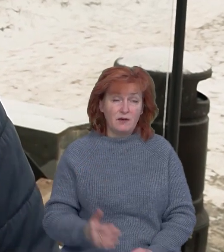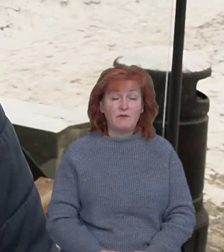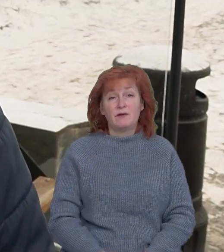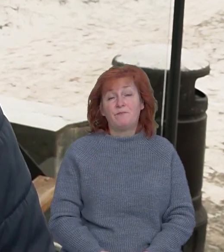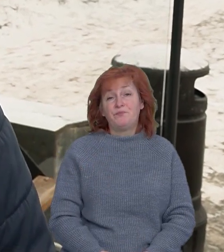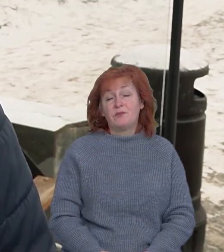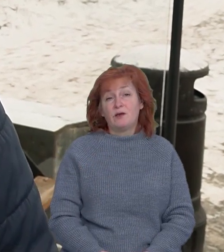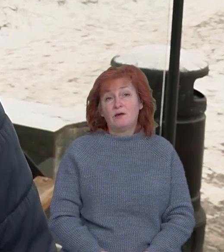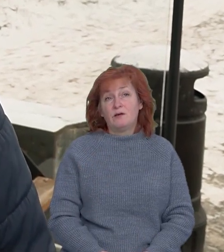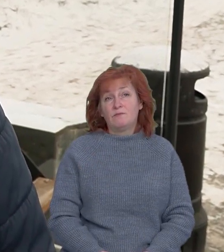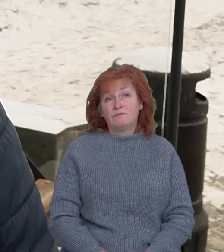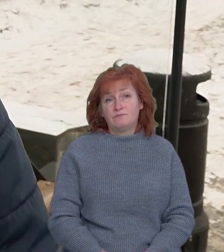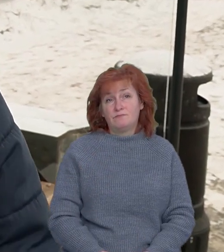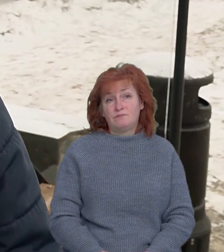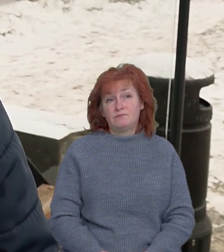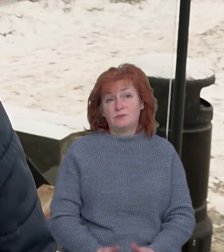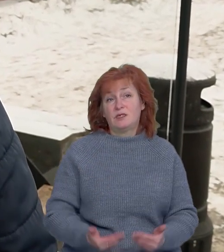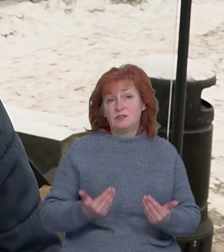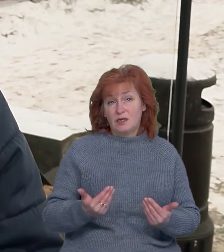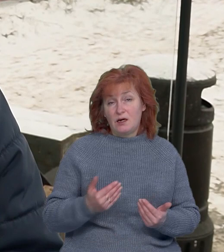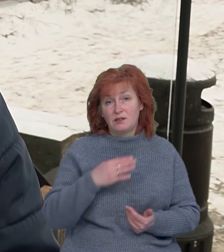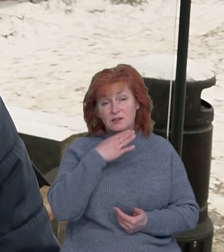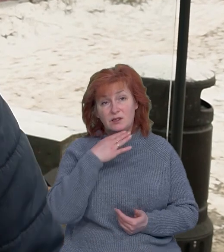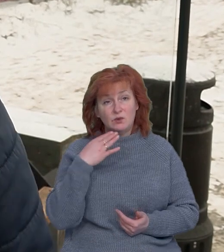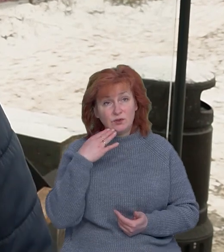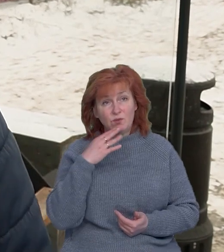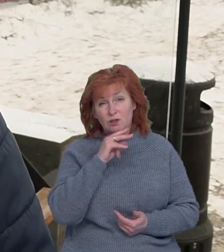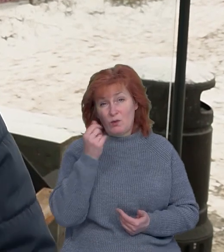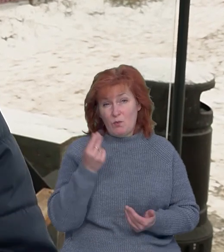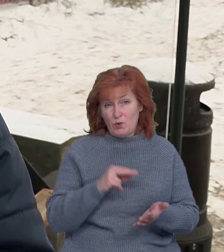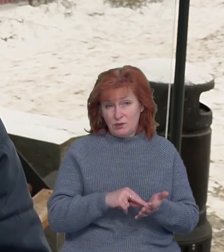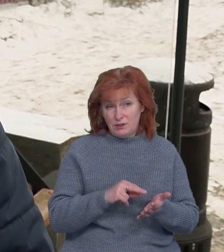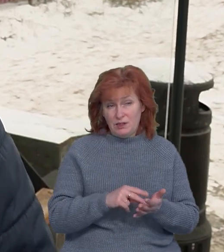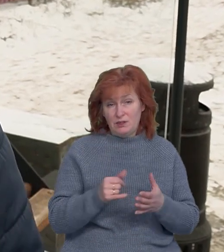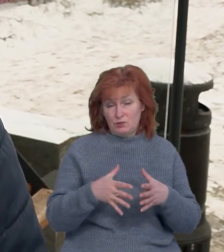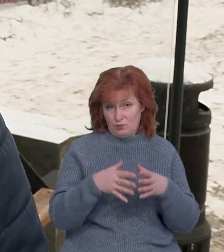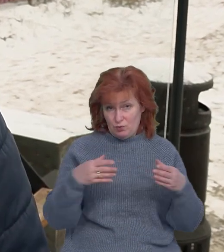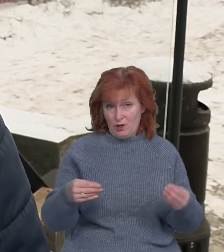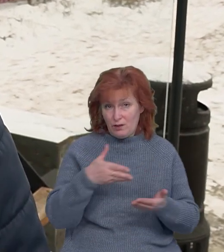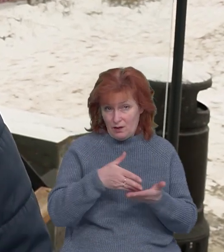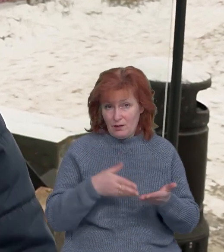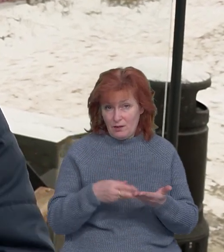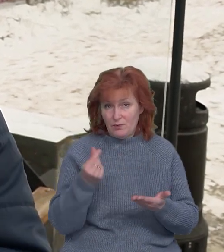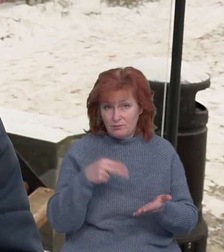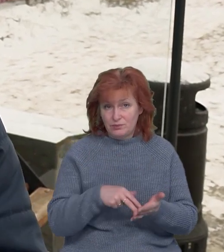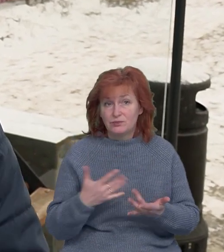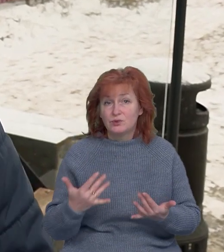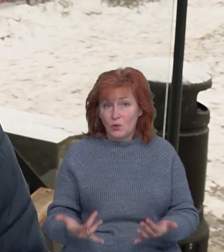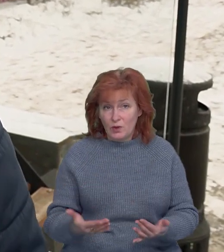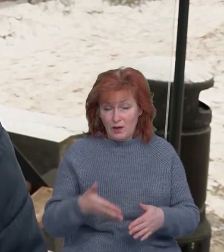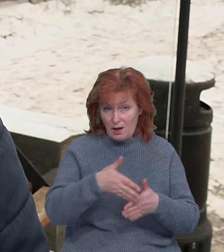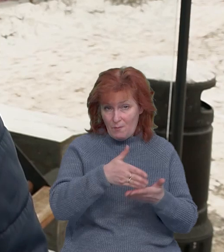зараз, значить, не дуже багато по цінам виханка хліба, скільки коштує, чи